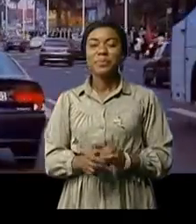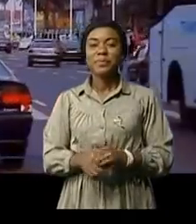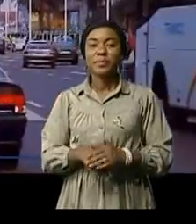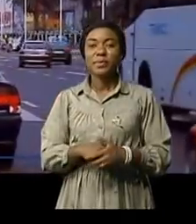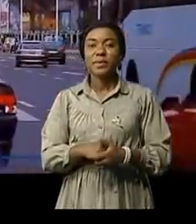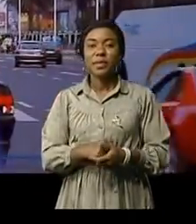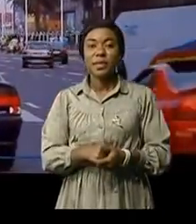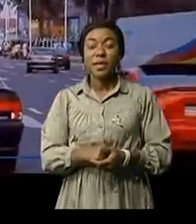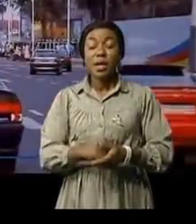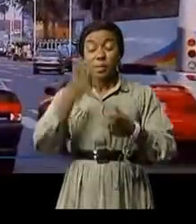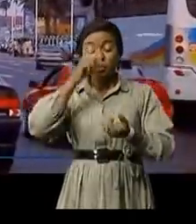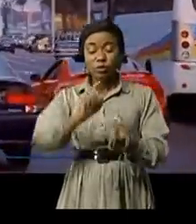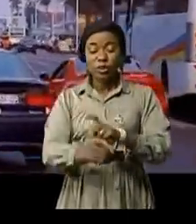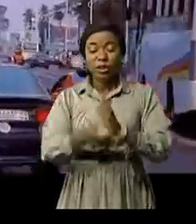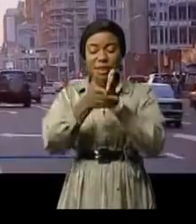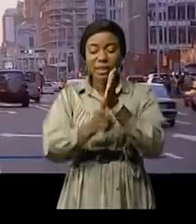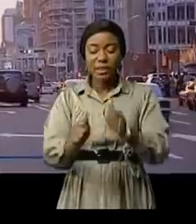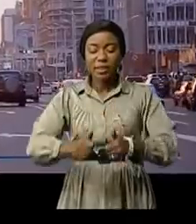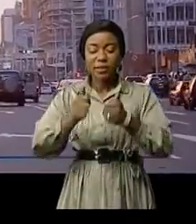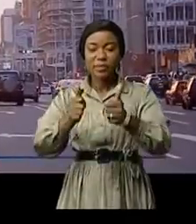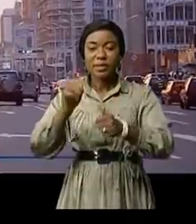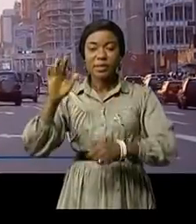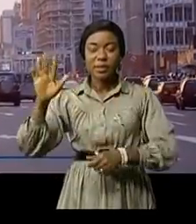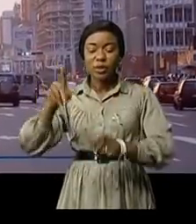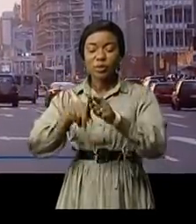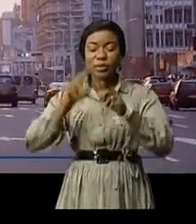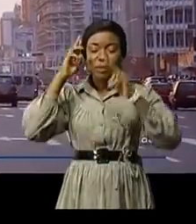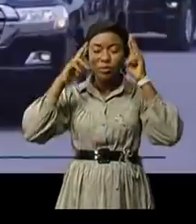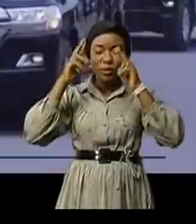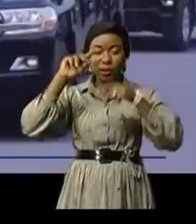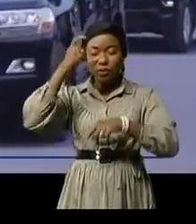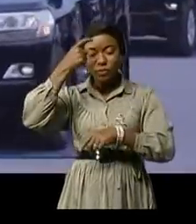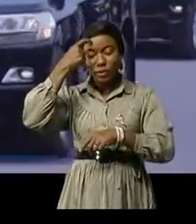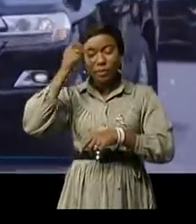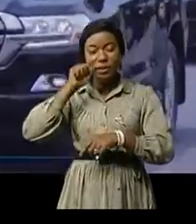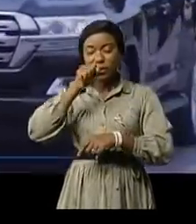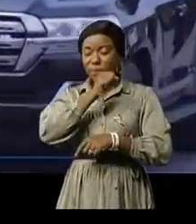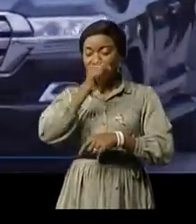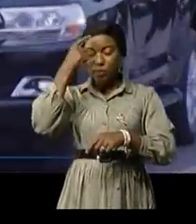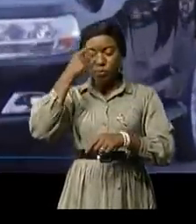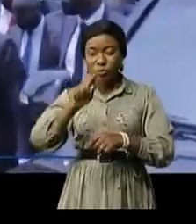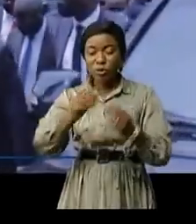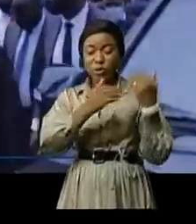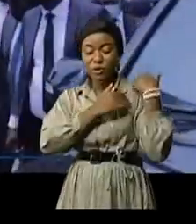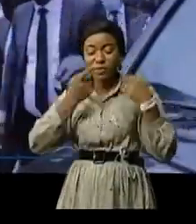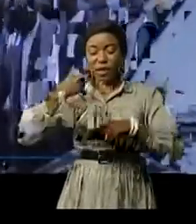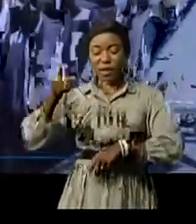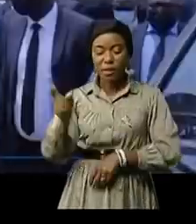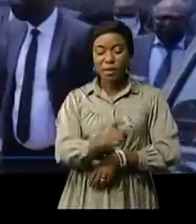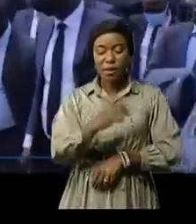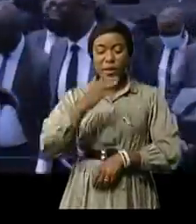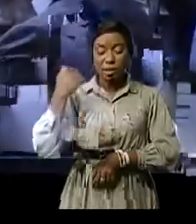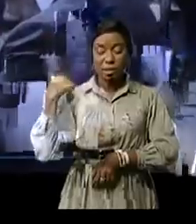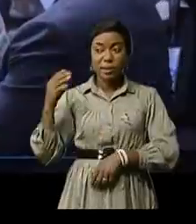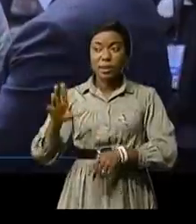Améliorer la qualité des vies de Kinois dans différents secteurs, c'est le souci majeur du gouvernement Sama sous l'impulsion du chef de l'État, Alexandre Antoine